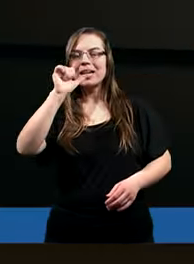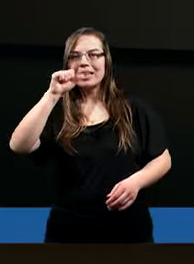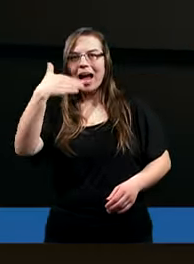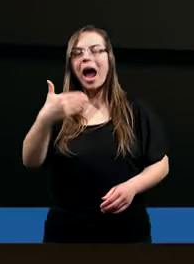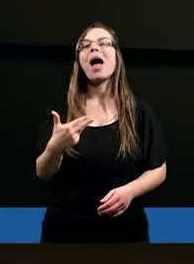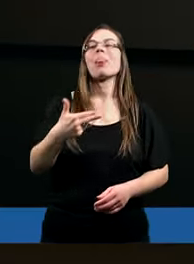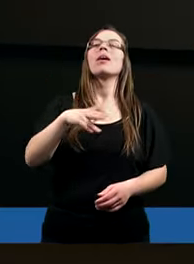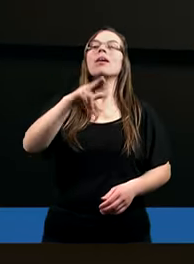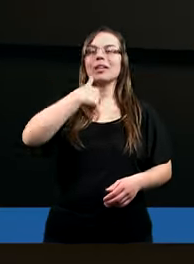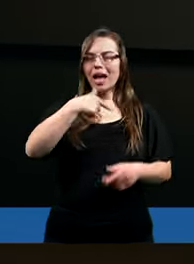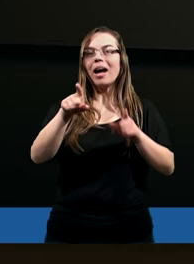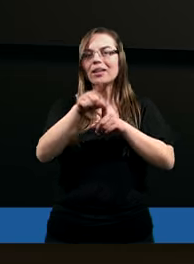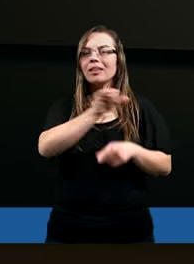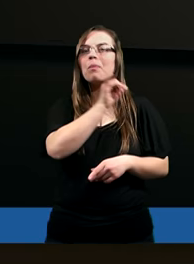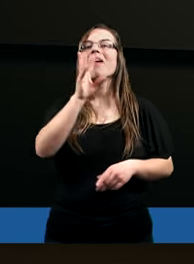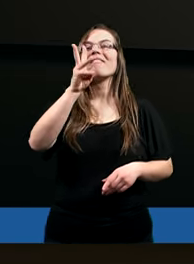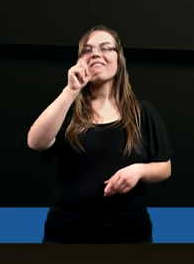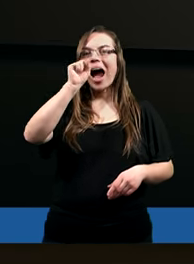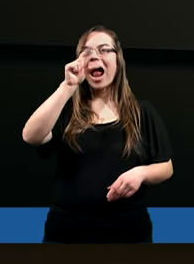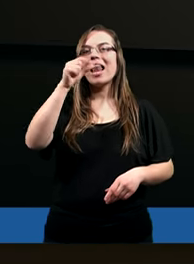Ja na imię mam Waldemar.